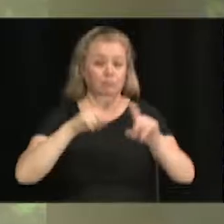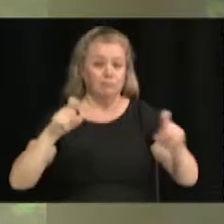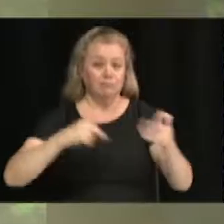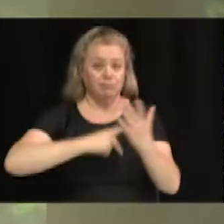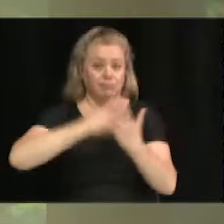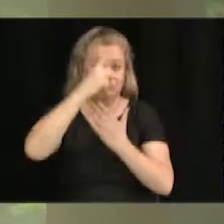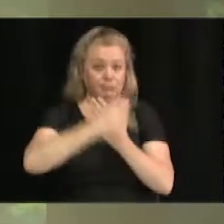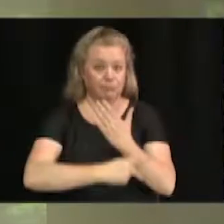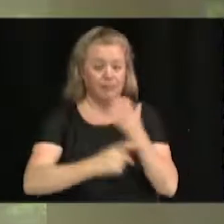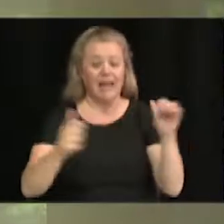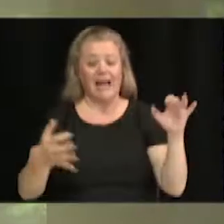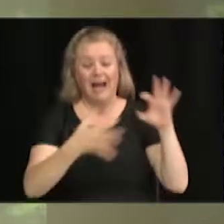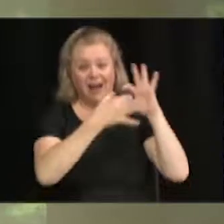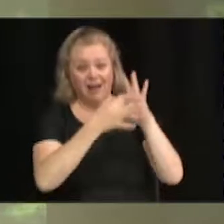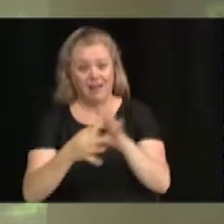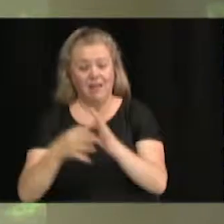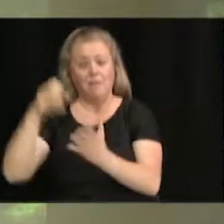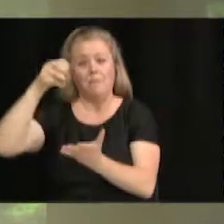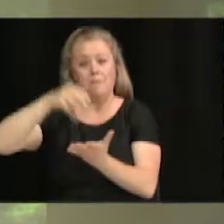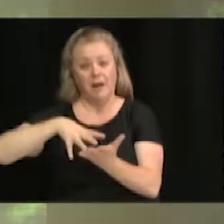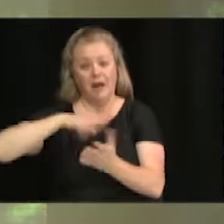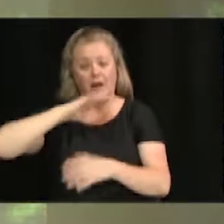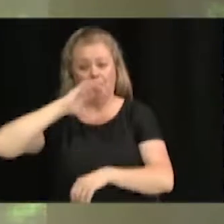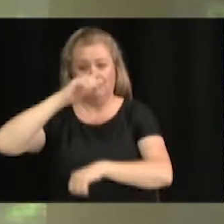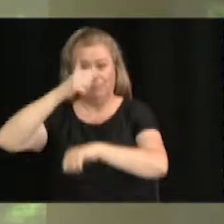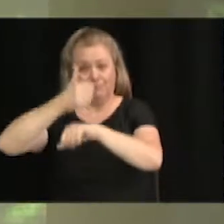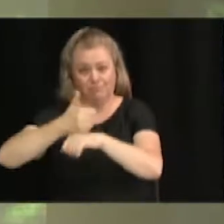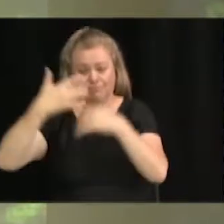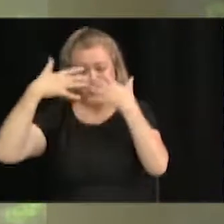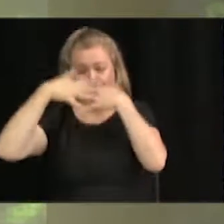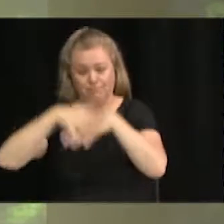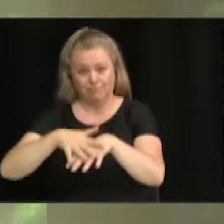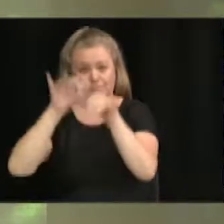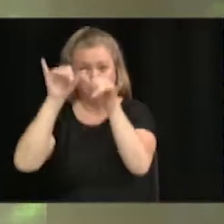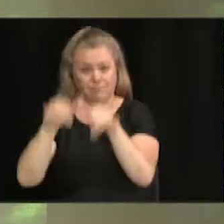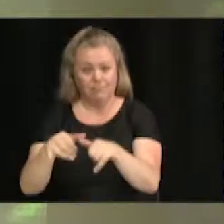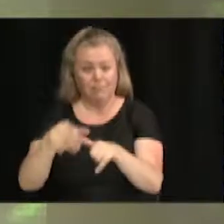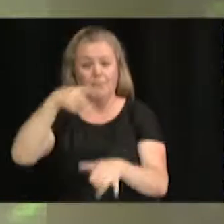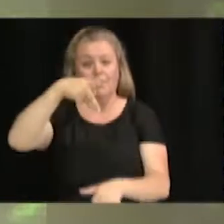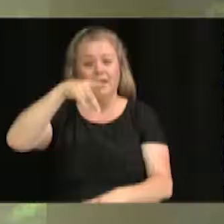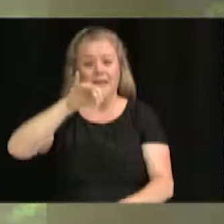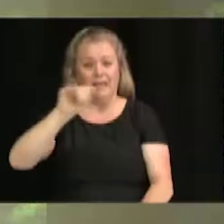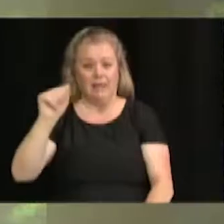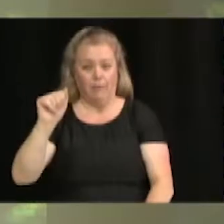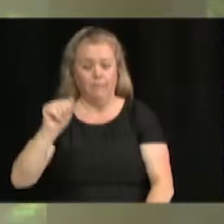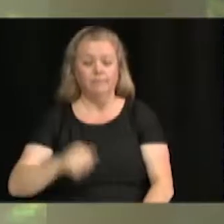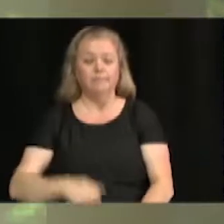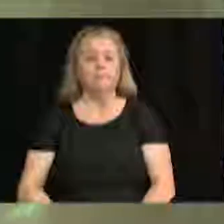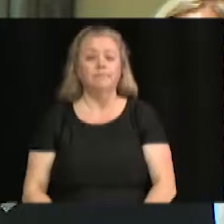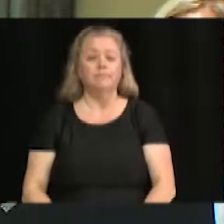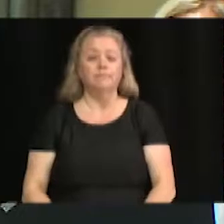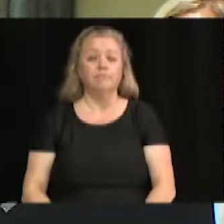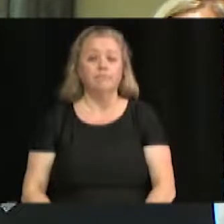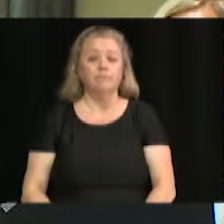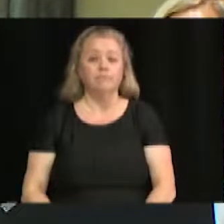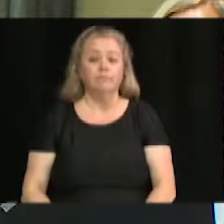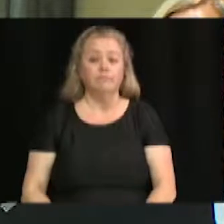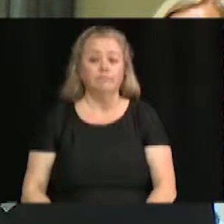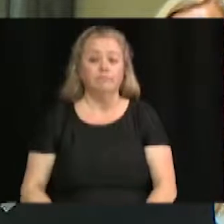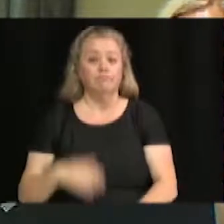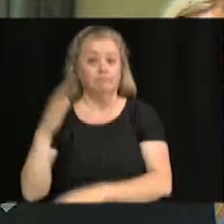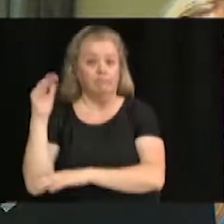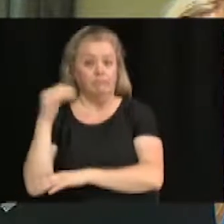au plan d'implantation et d'intégration architecturale, PIA. Voilà, et recommandations